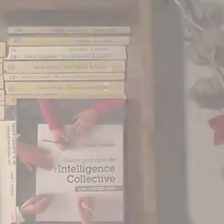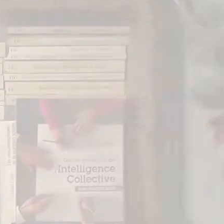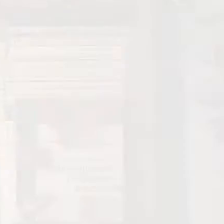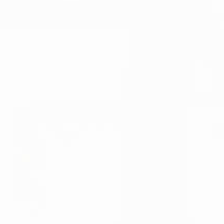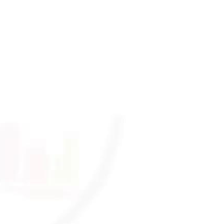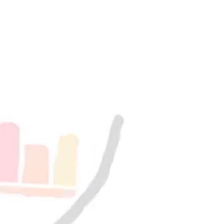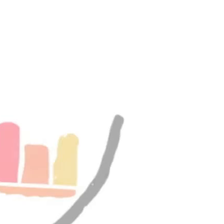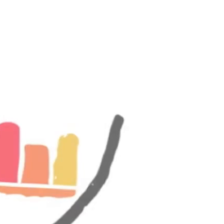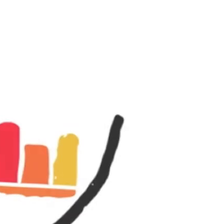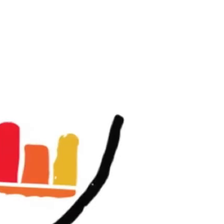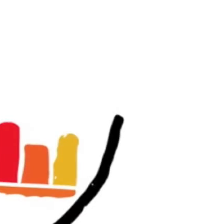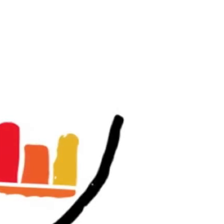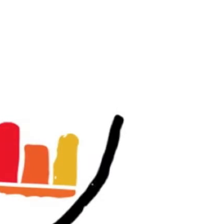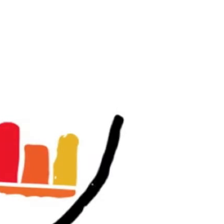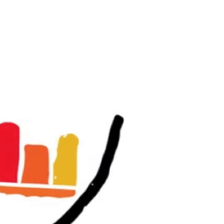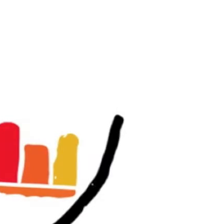société.